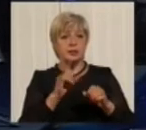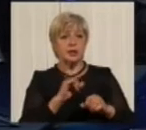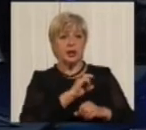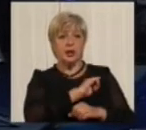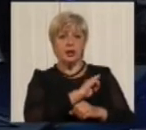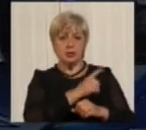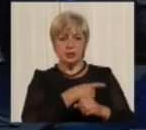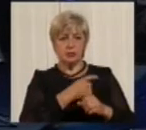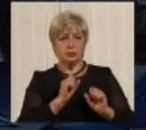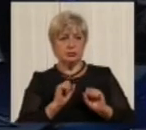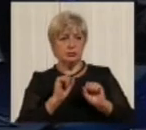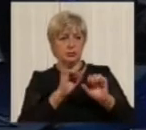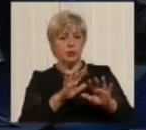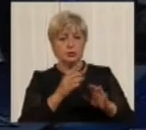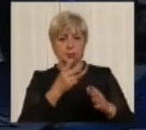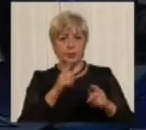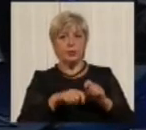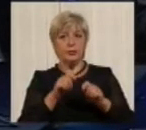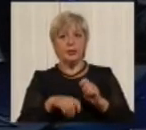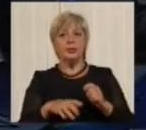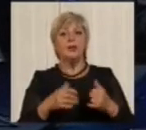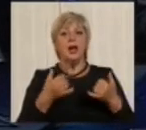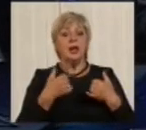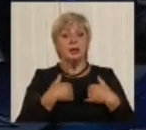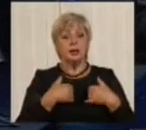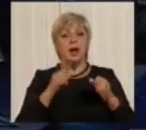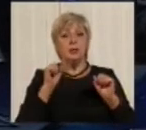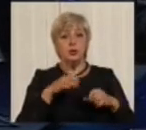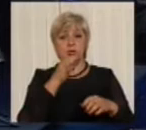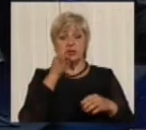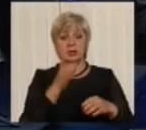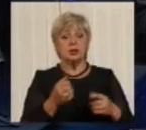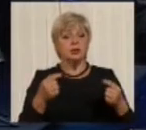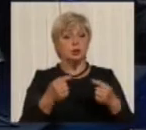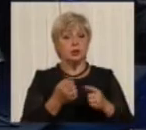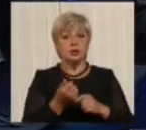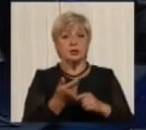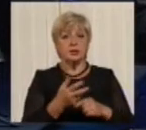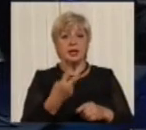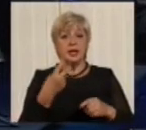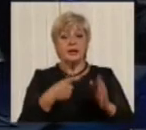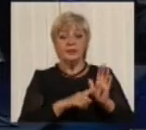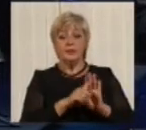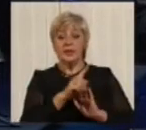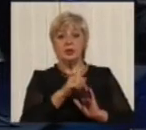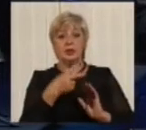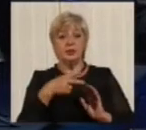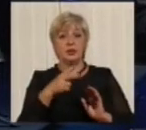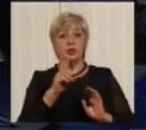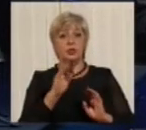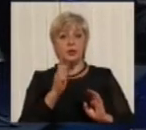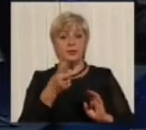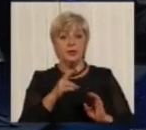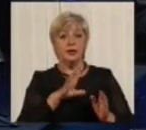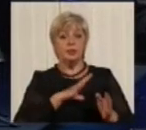У нас по операції «Перевізник», я можу вам навіть сказати точні цифри, тобто з 20 квітня було виписано